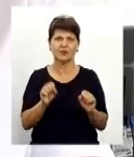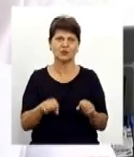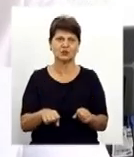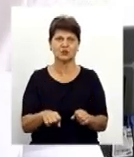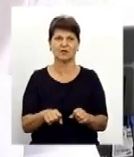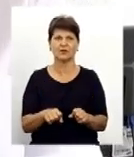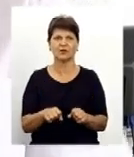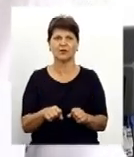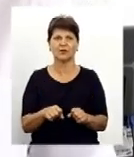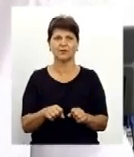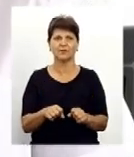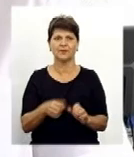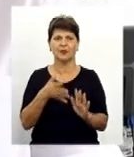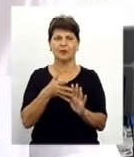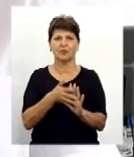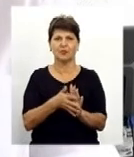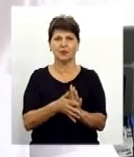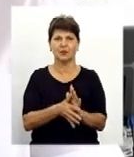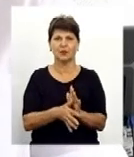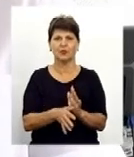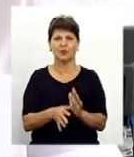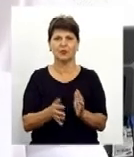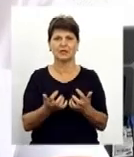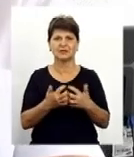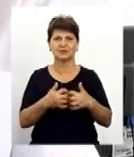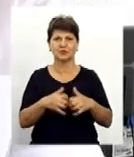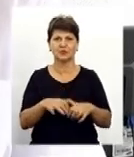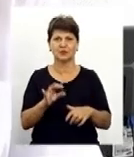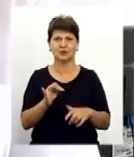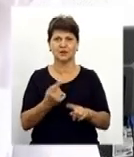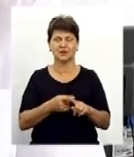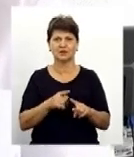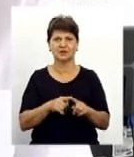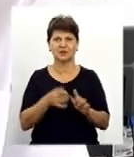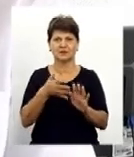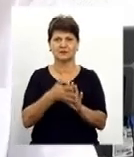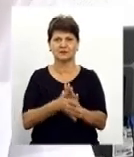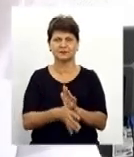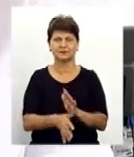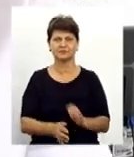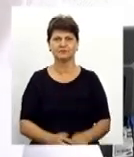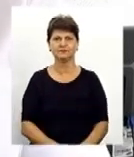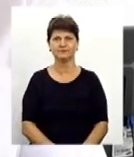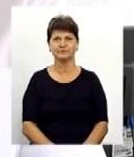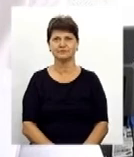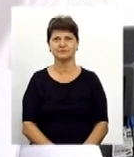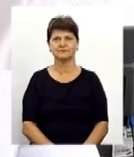проходить локально-очисною спорудою і потрапляє цей фільтрат в каналізаційний стол.